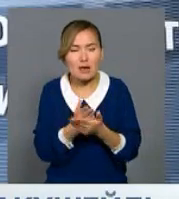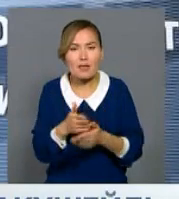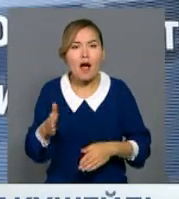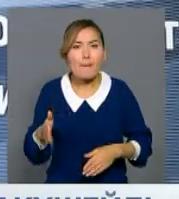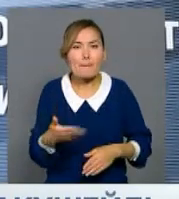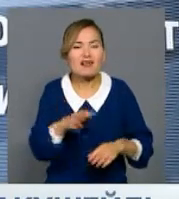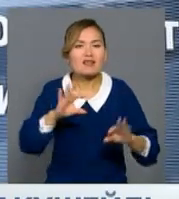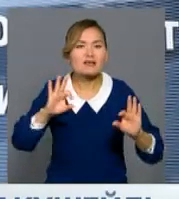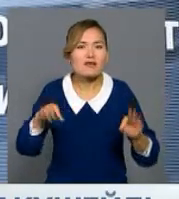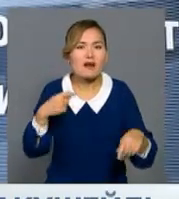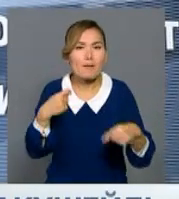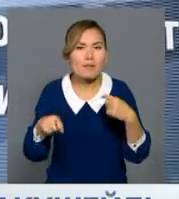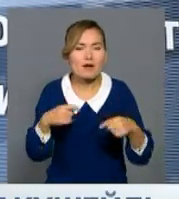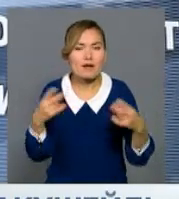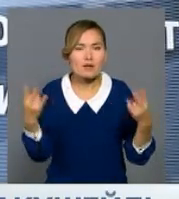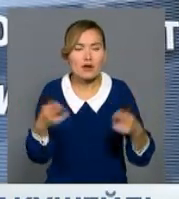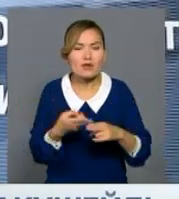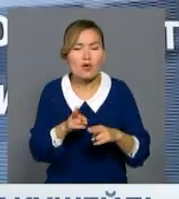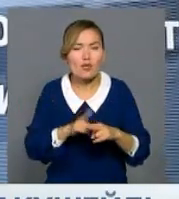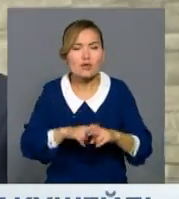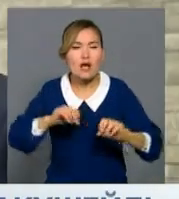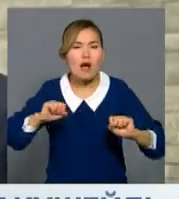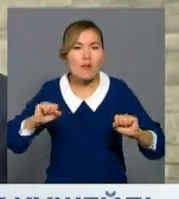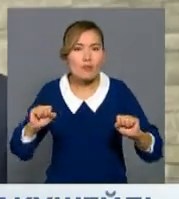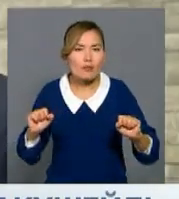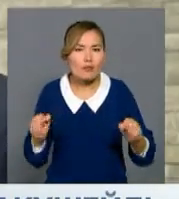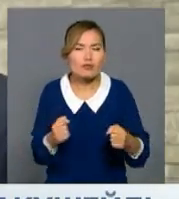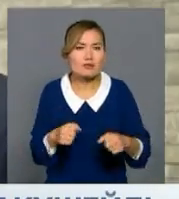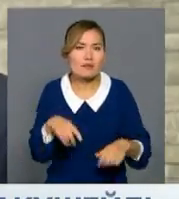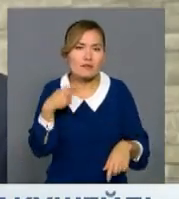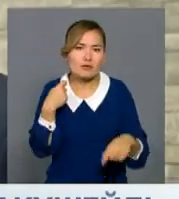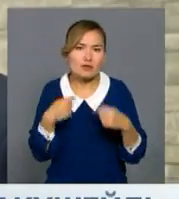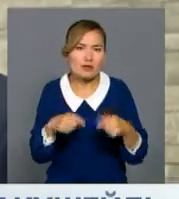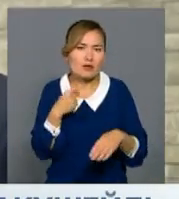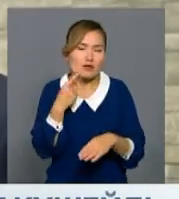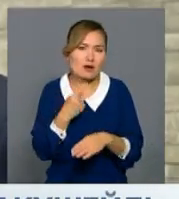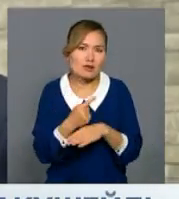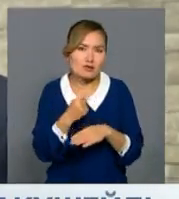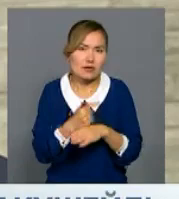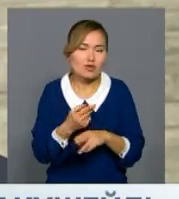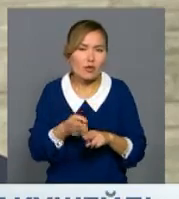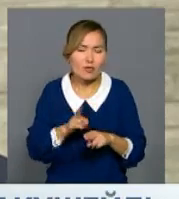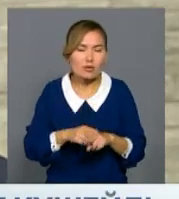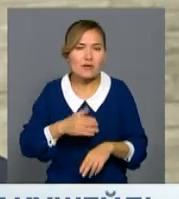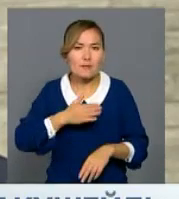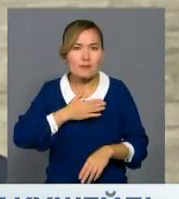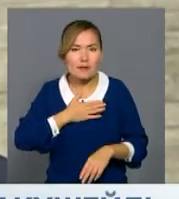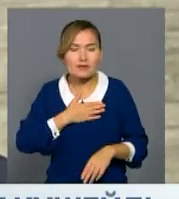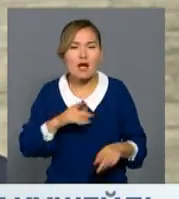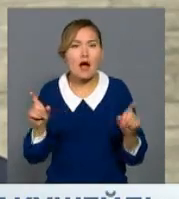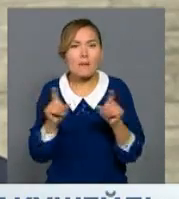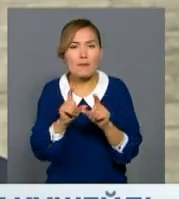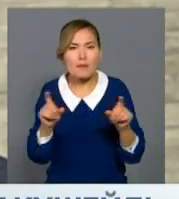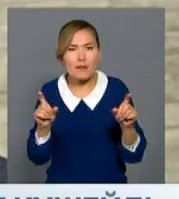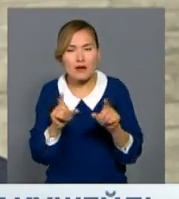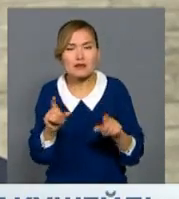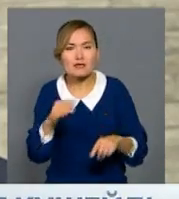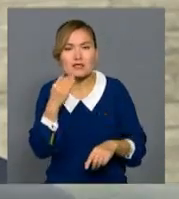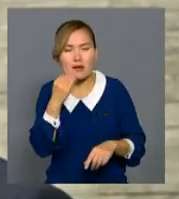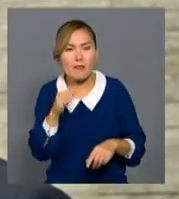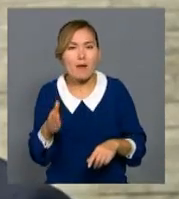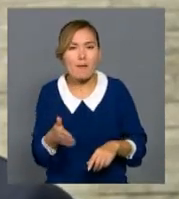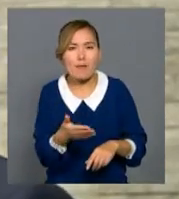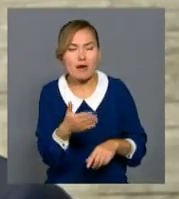балықтың құрамында мұз 5 паездан. Шаян тәрізді өнімдерде 7 паездан аспау көрек. Сонда тұртынушылар сапалы әрі